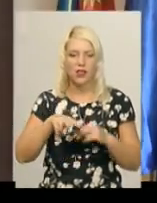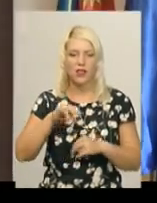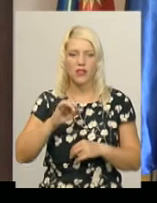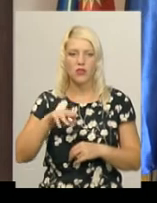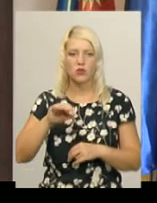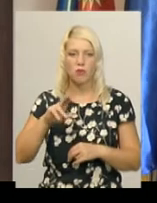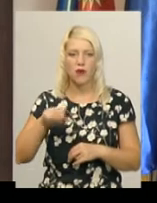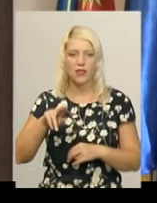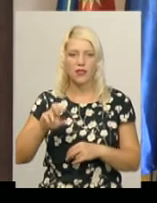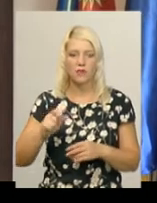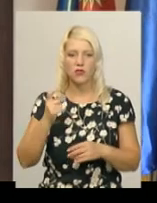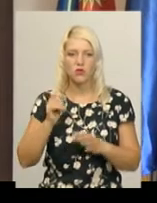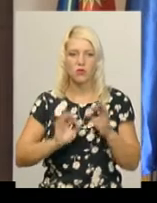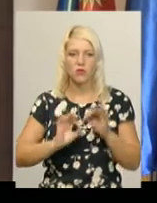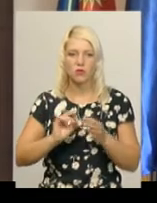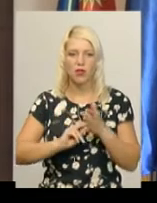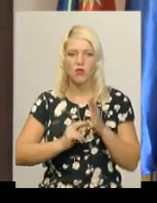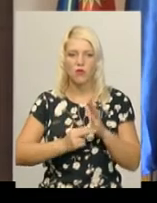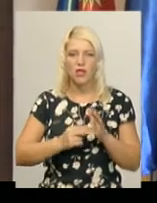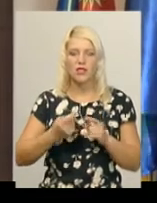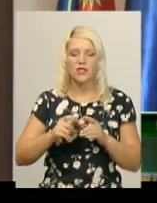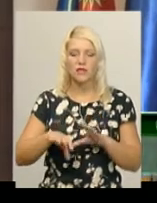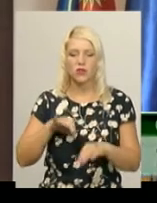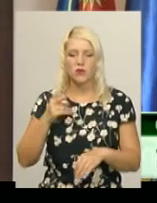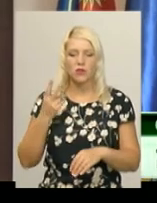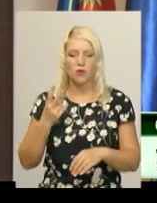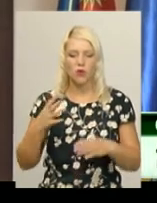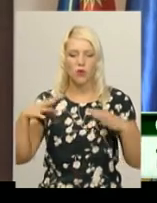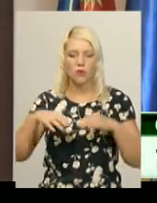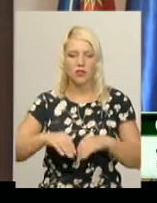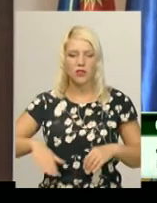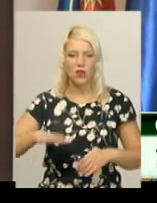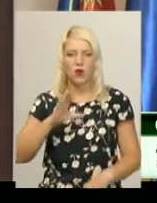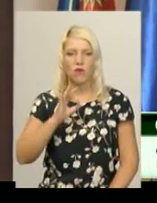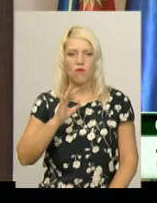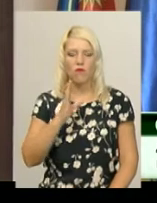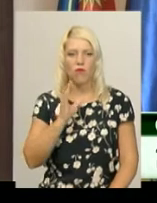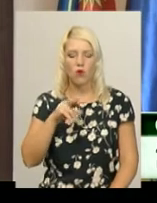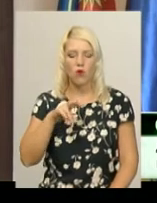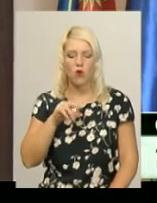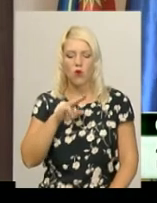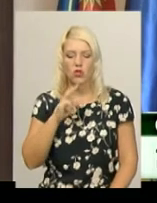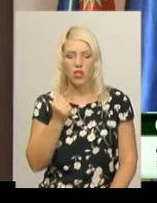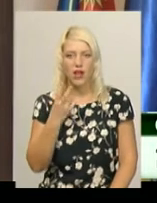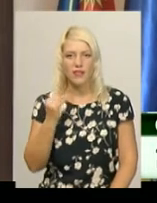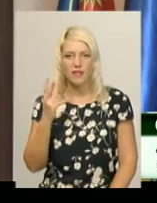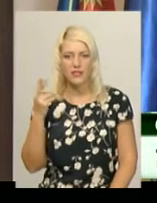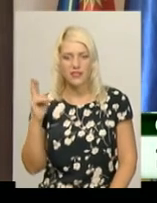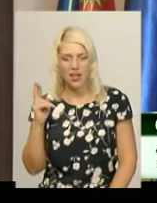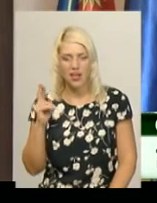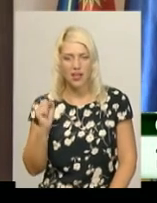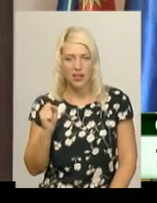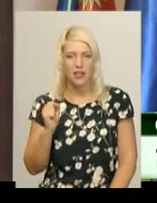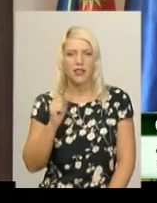100% планувалися вибори в двох об'єднаних територіальних громадах. у Лошанівська Славутського району і Ямпільська